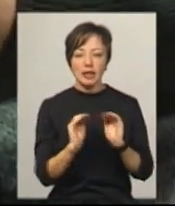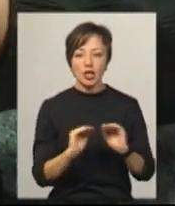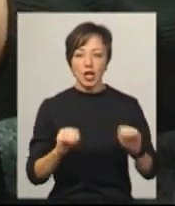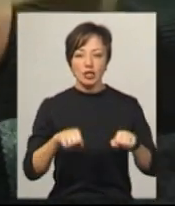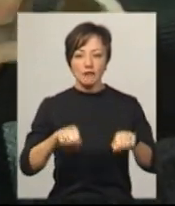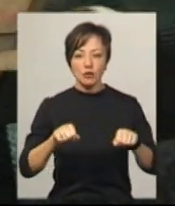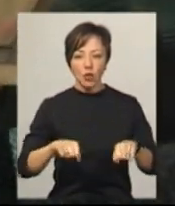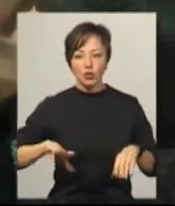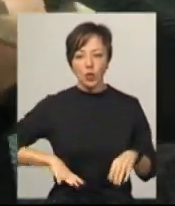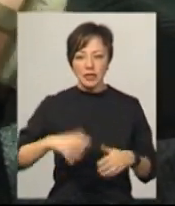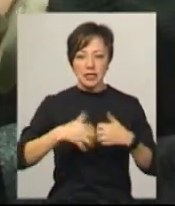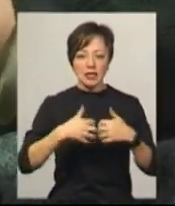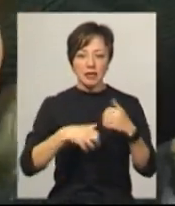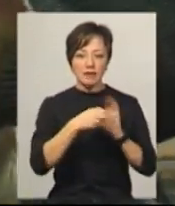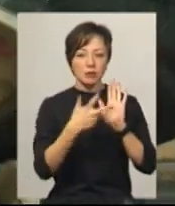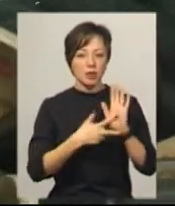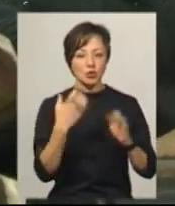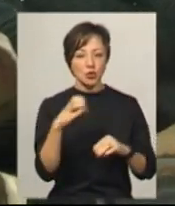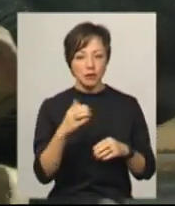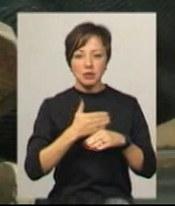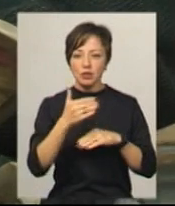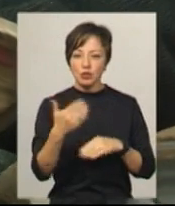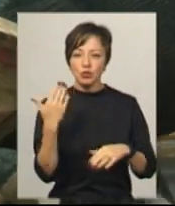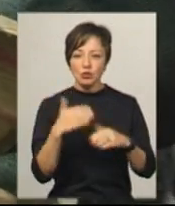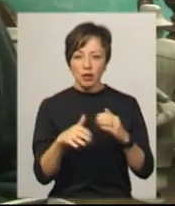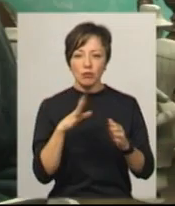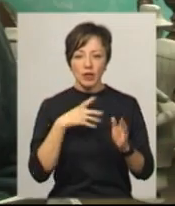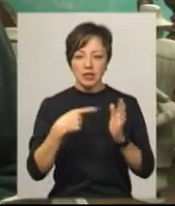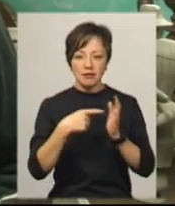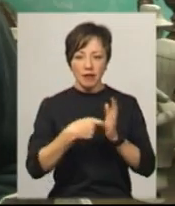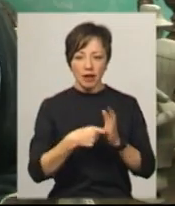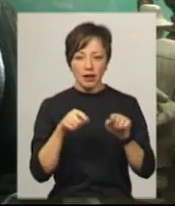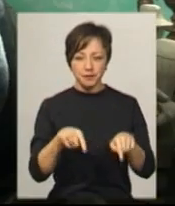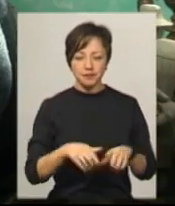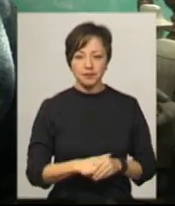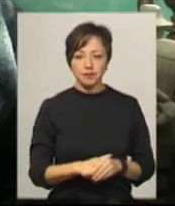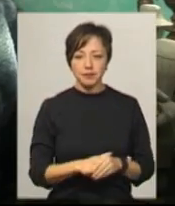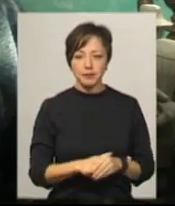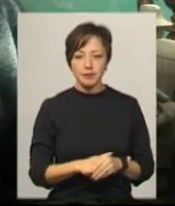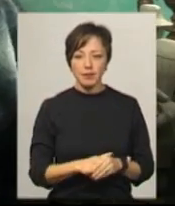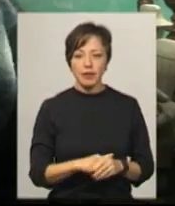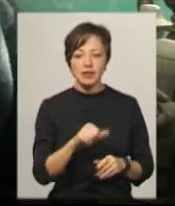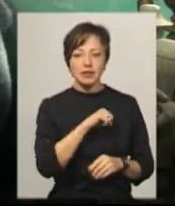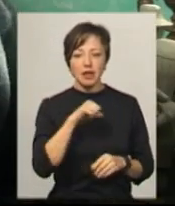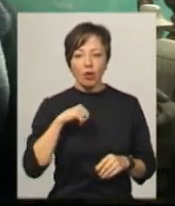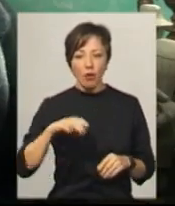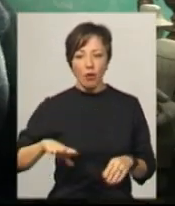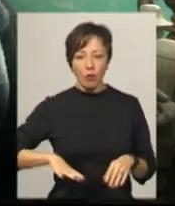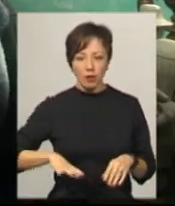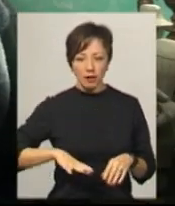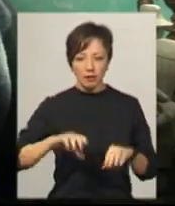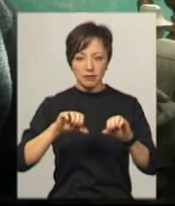кониками середини 18-го століття. Щоправда, пізніше в нього вже вбивали цвяхи. По самих вирізанню коників, вони є